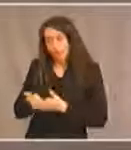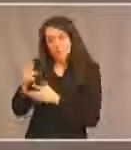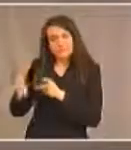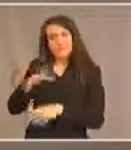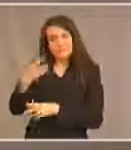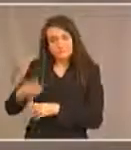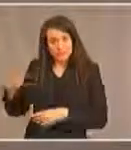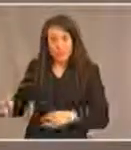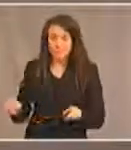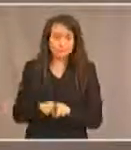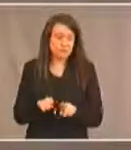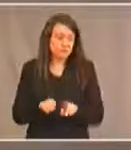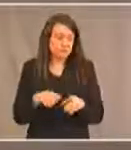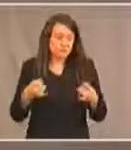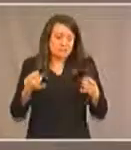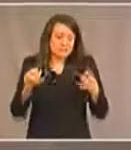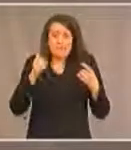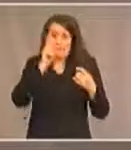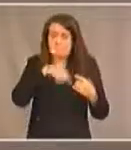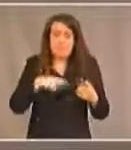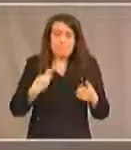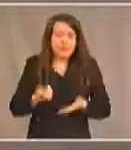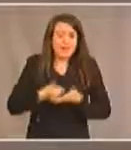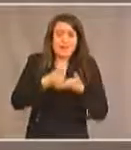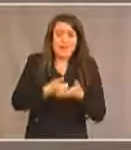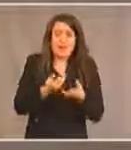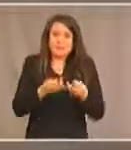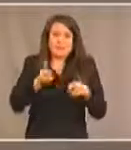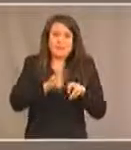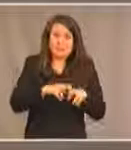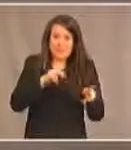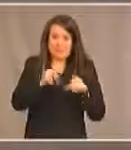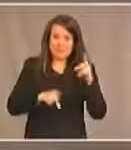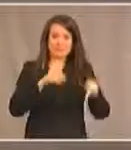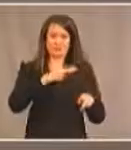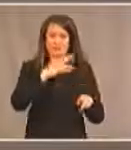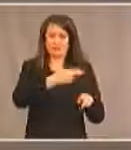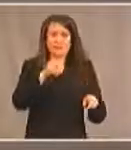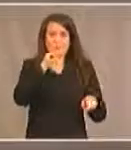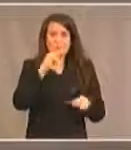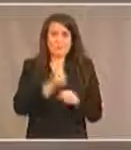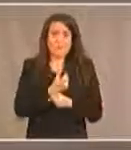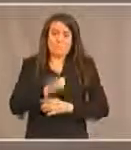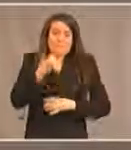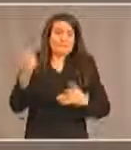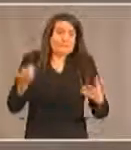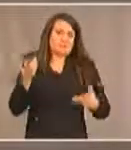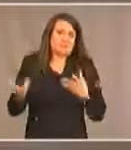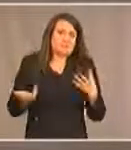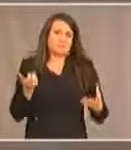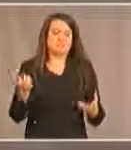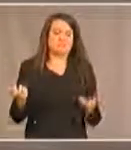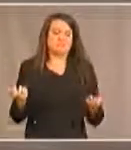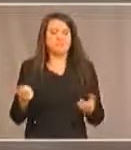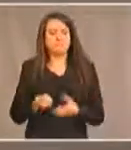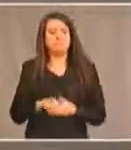handicap ni non plus la capacité d'offrir de l'aide supplémentaire aux personnes qui ont des handicaps alors pour ce qui est de